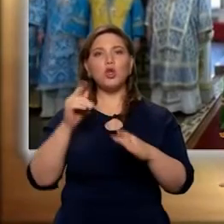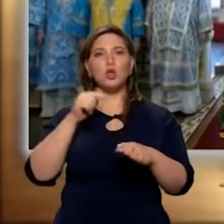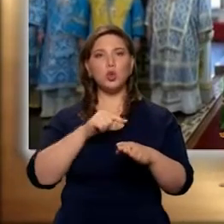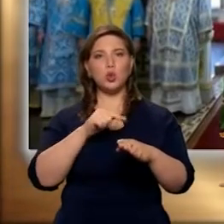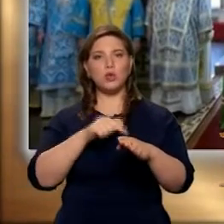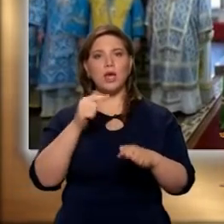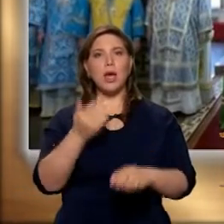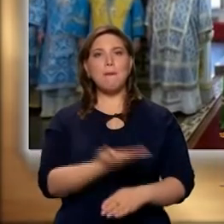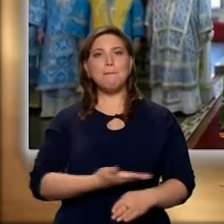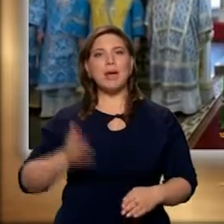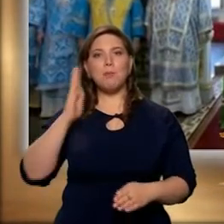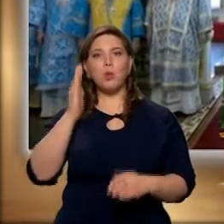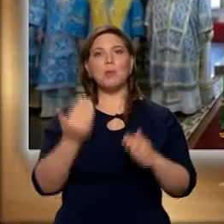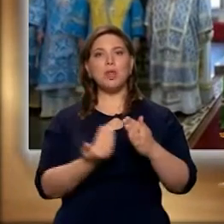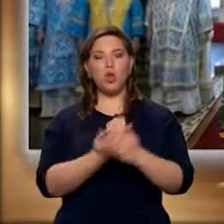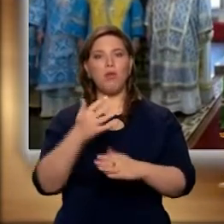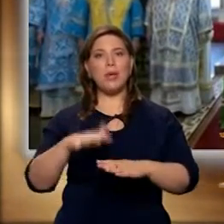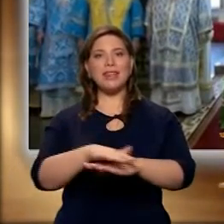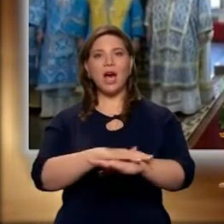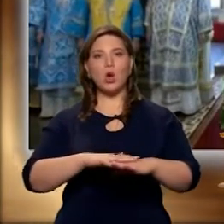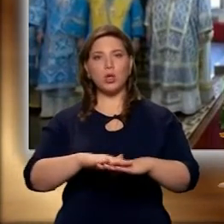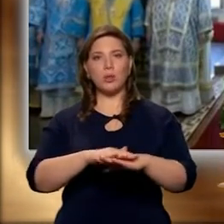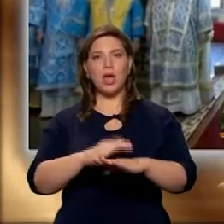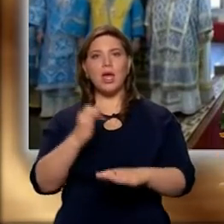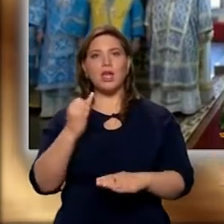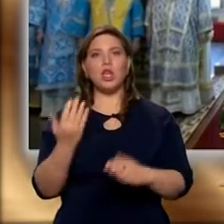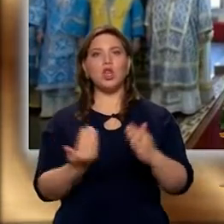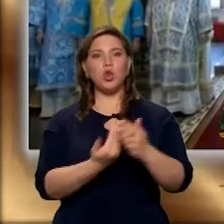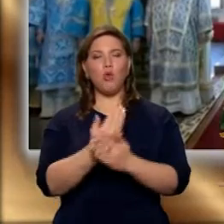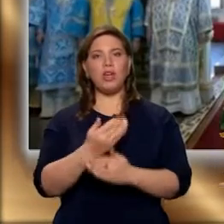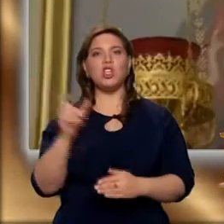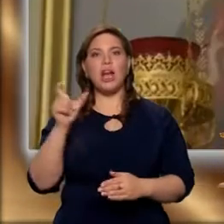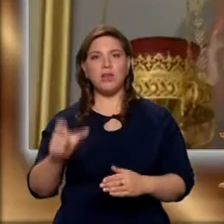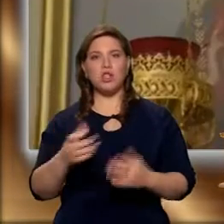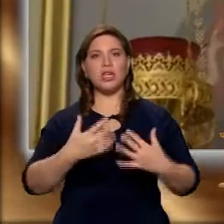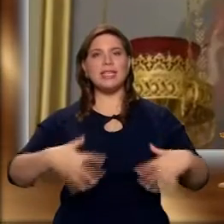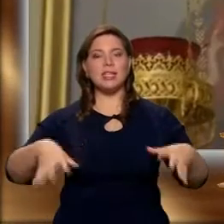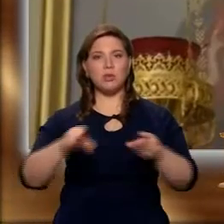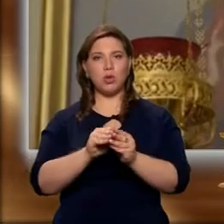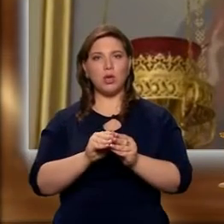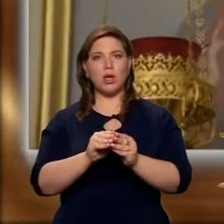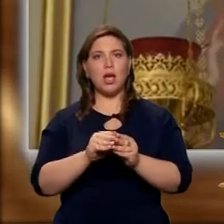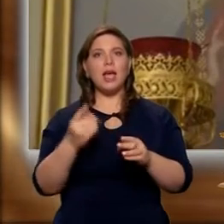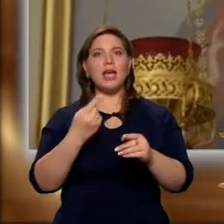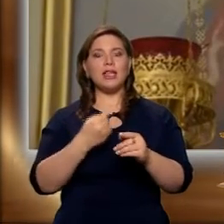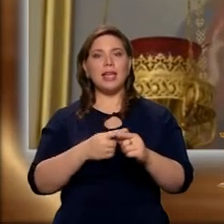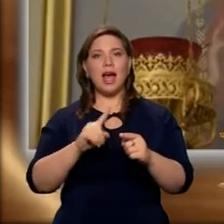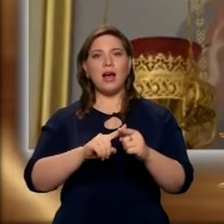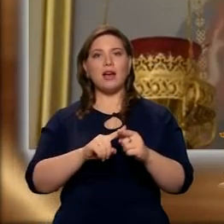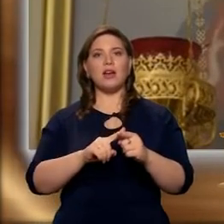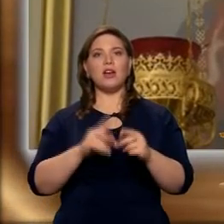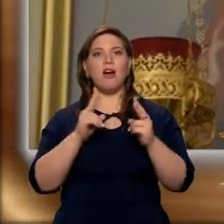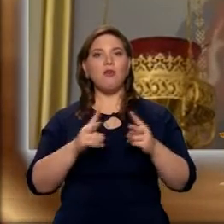мы будем новым народом и новой человеческой семьей. И для кого-то это кажется